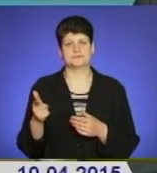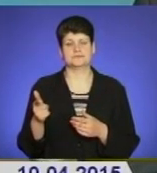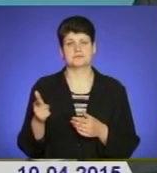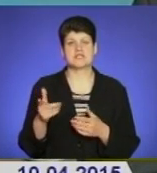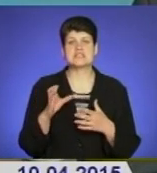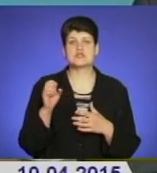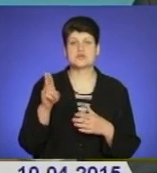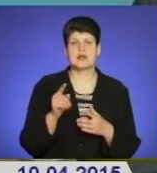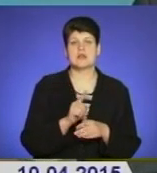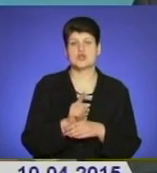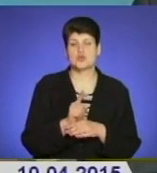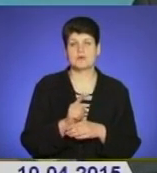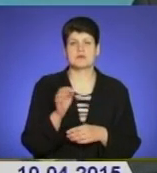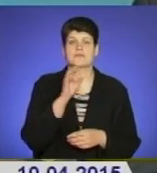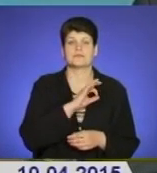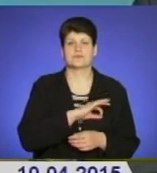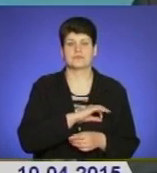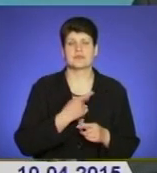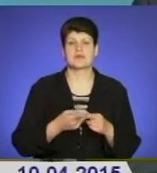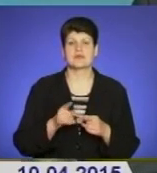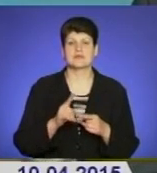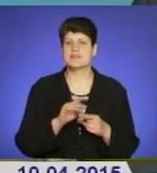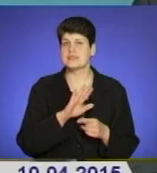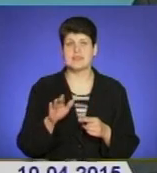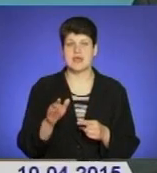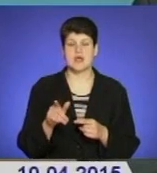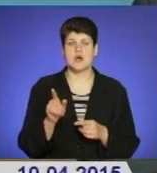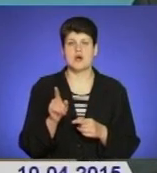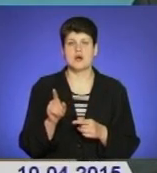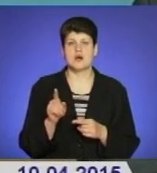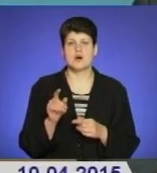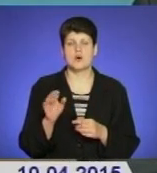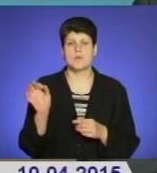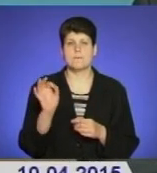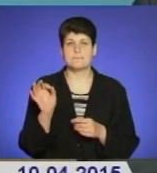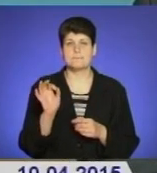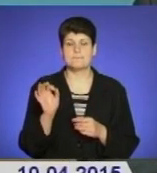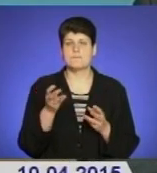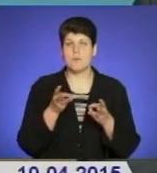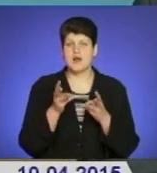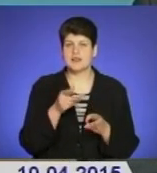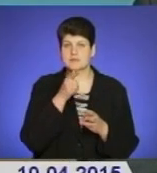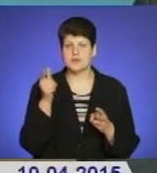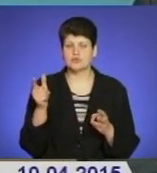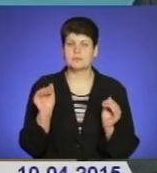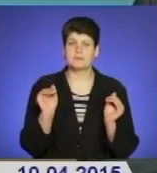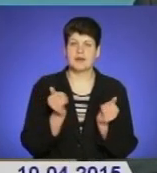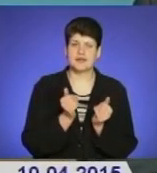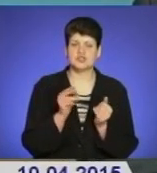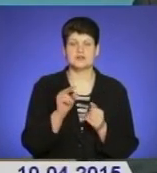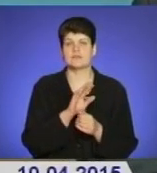Соціальні норми споживання в неопалюваний період значно менші, чим в опалюваний період. Тому що